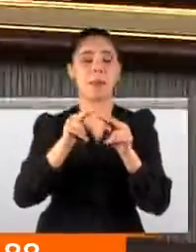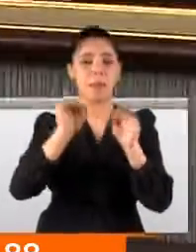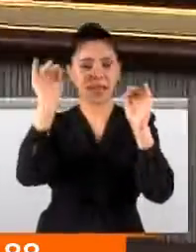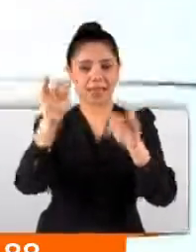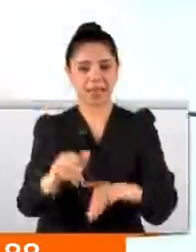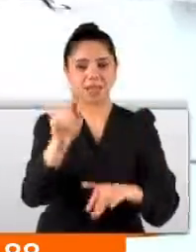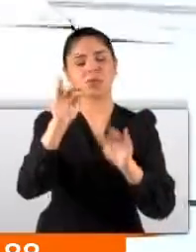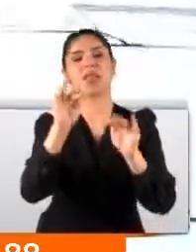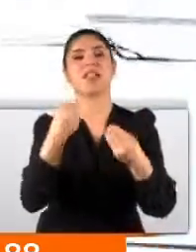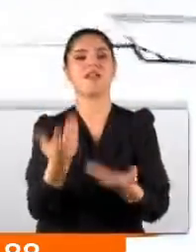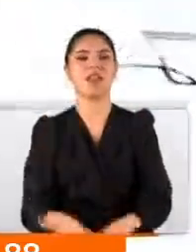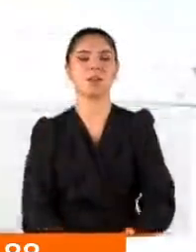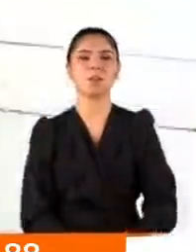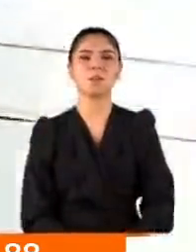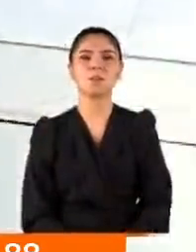buna destek verir.